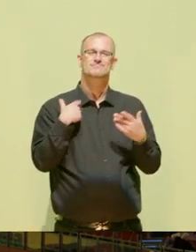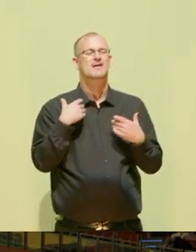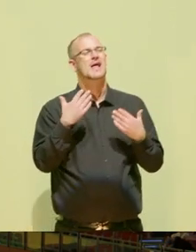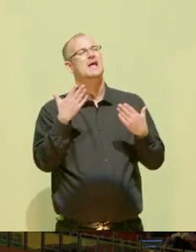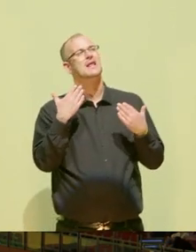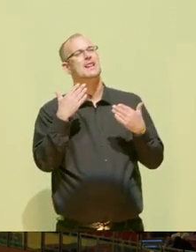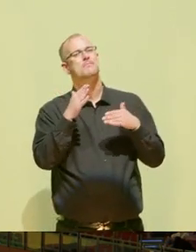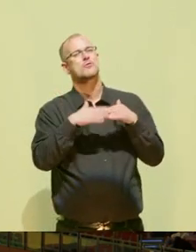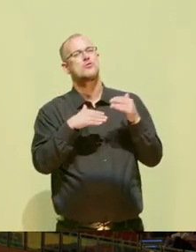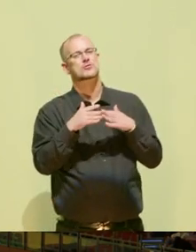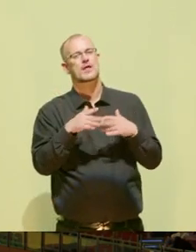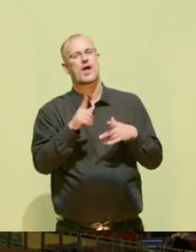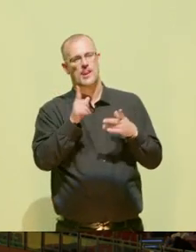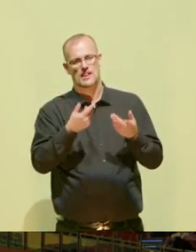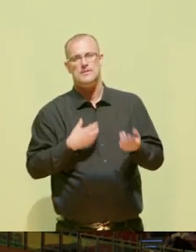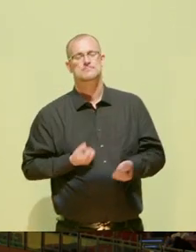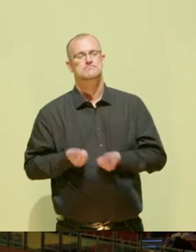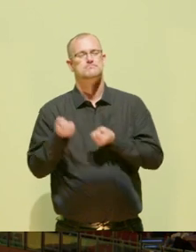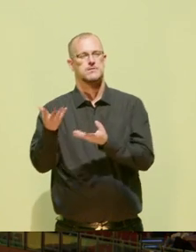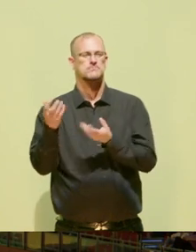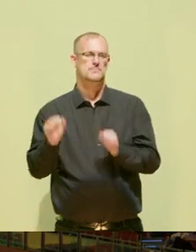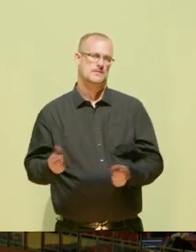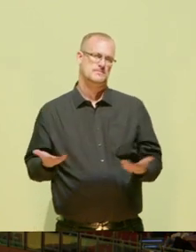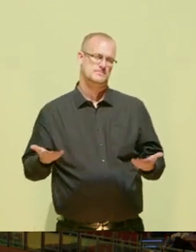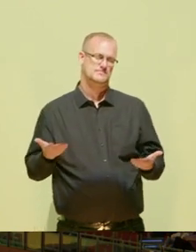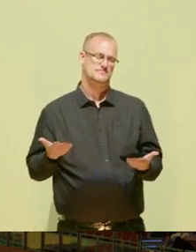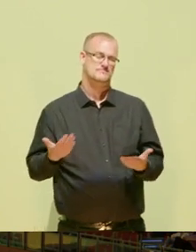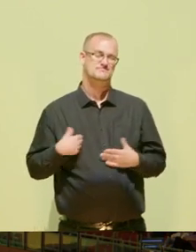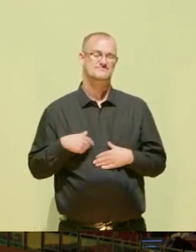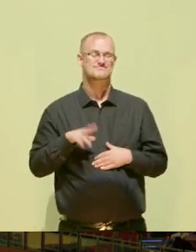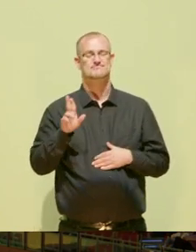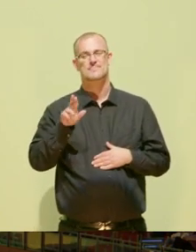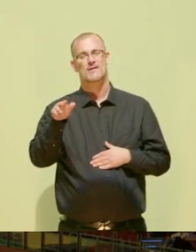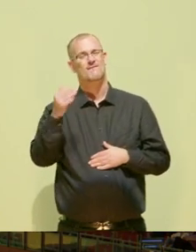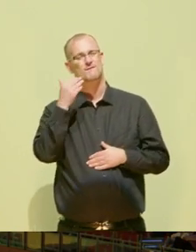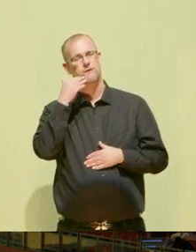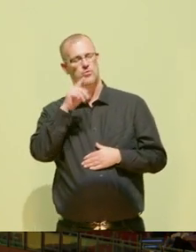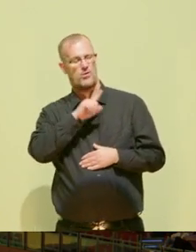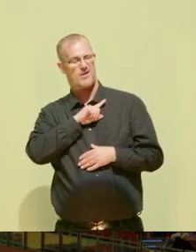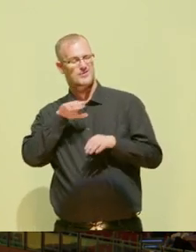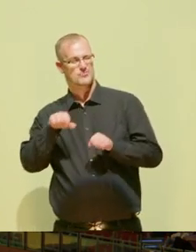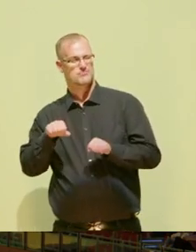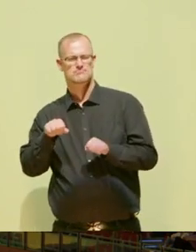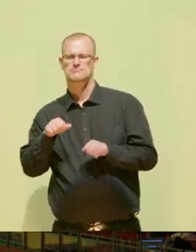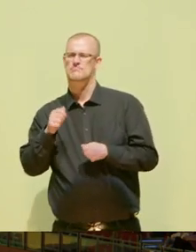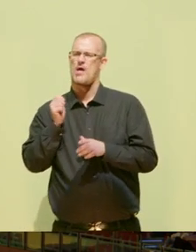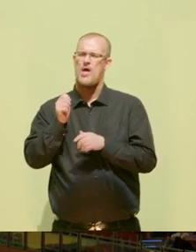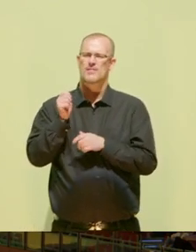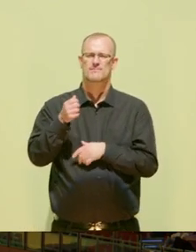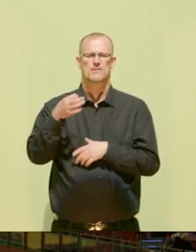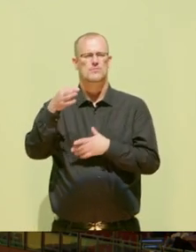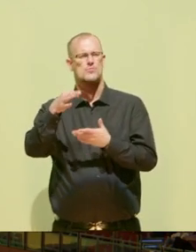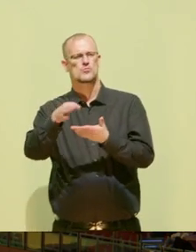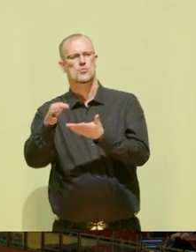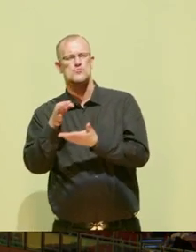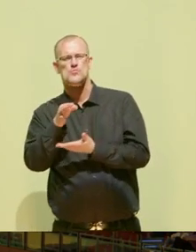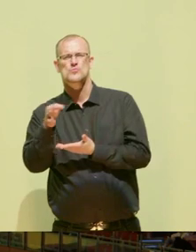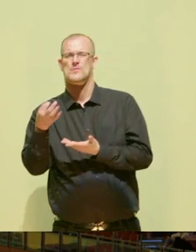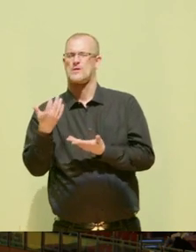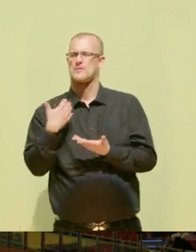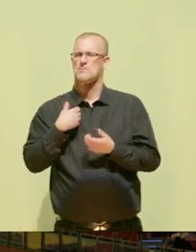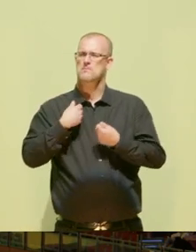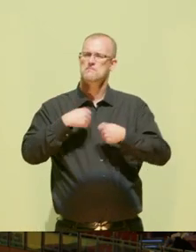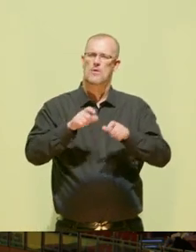Klimaneutralität leisten. Die WohnungseigentümerInnen, die HandwerkerInnen, die Kommunen, die